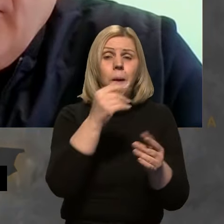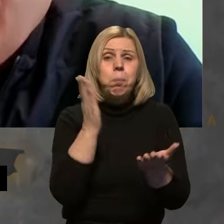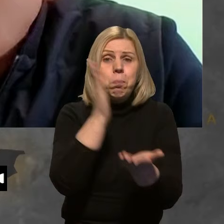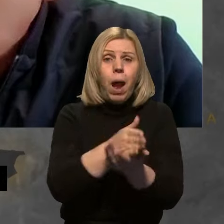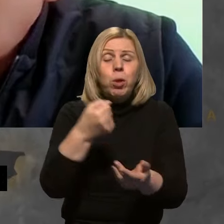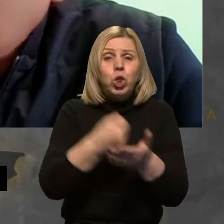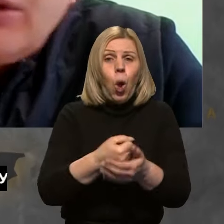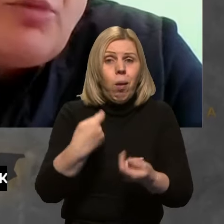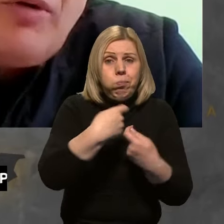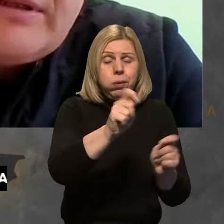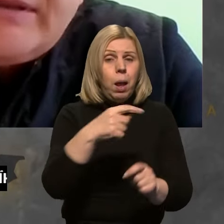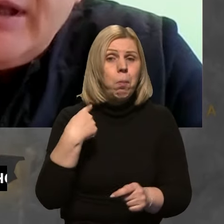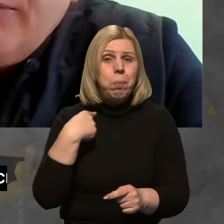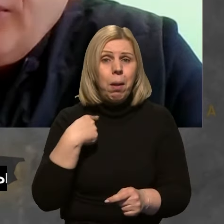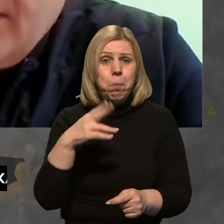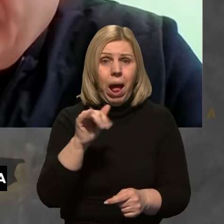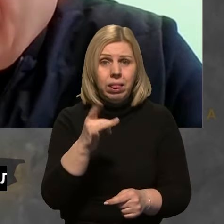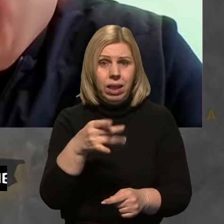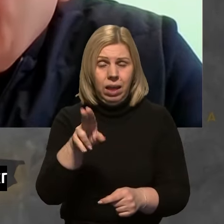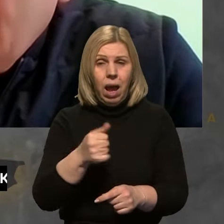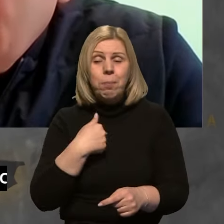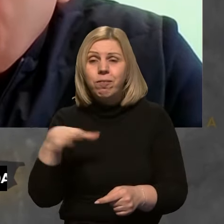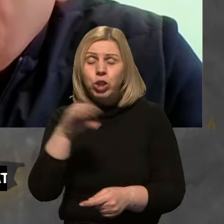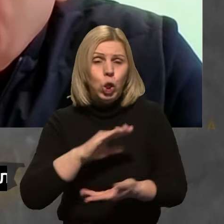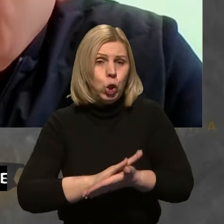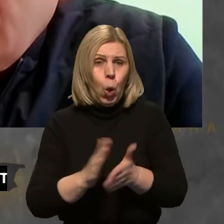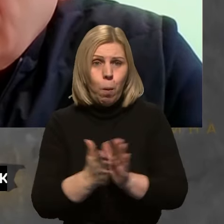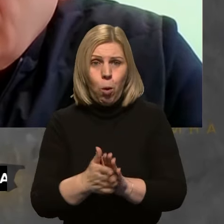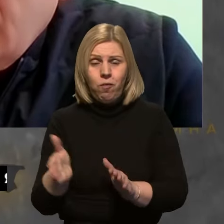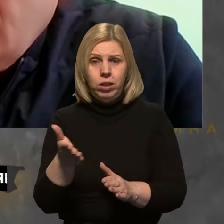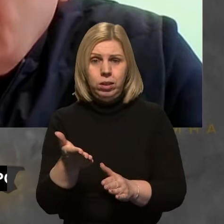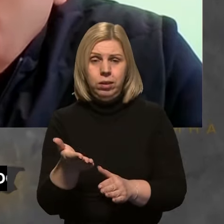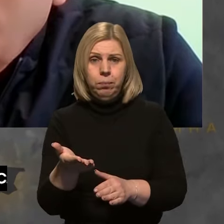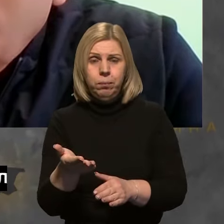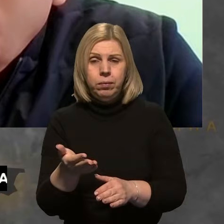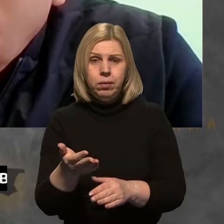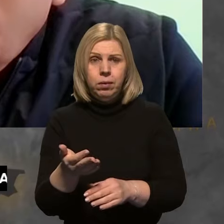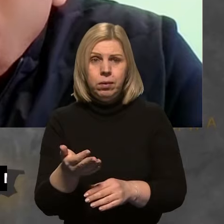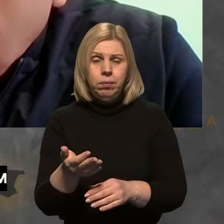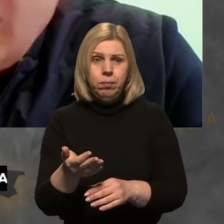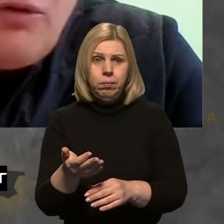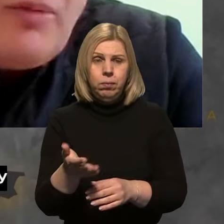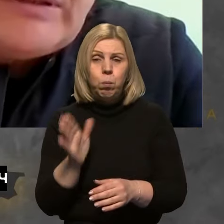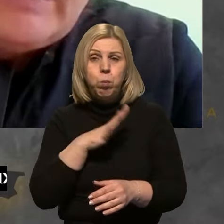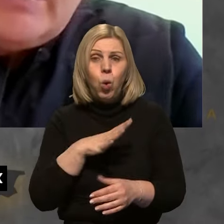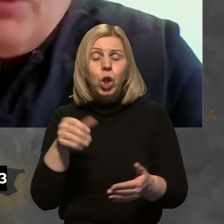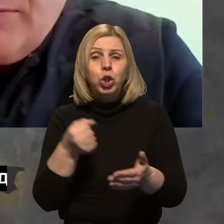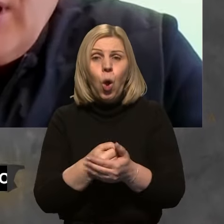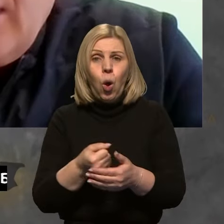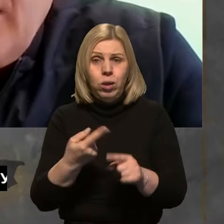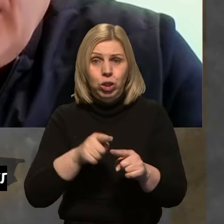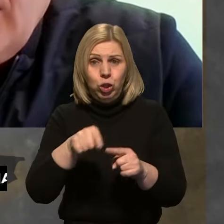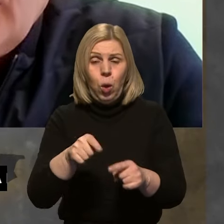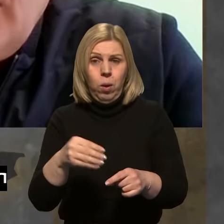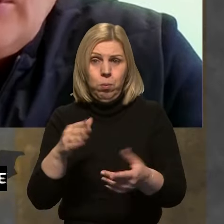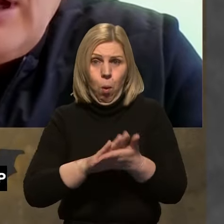ми виконуємо всі домовленості, які були до області з